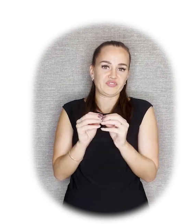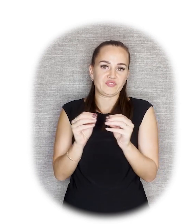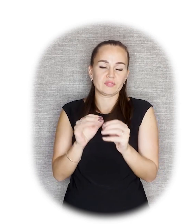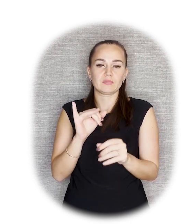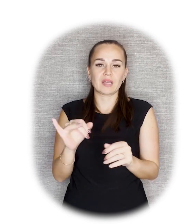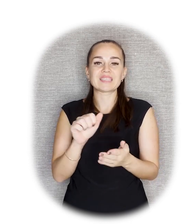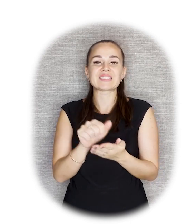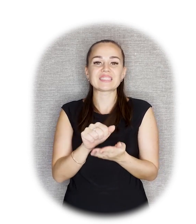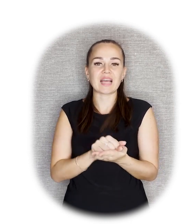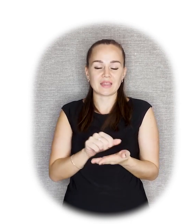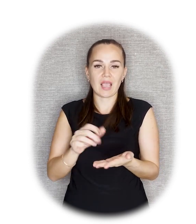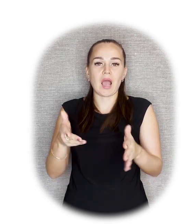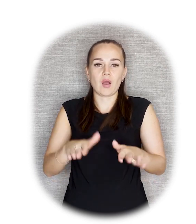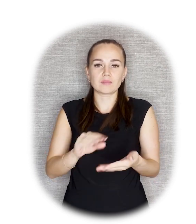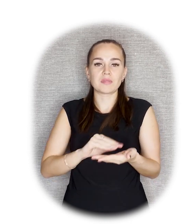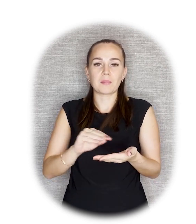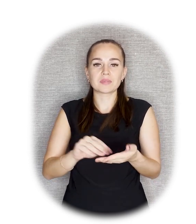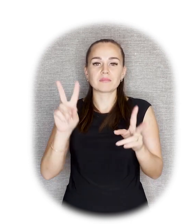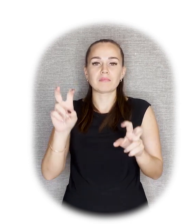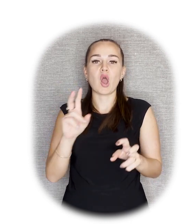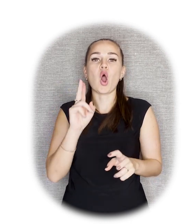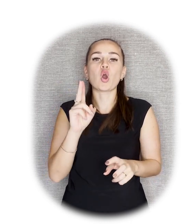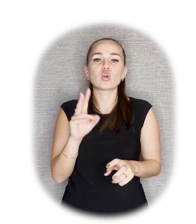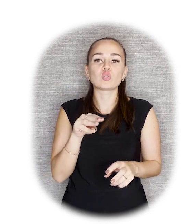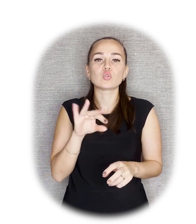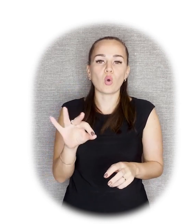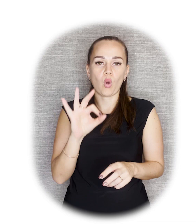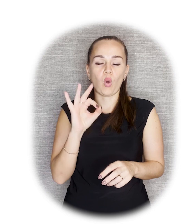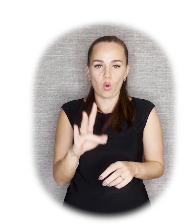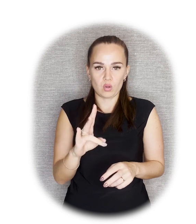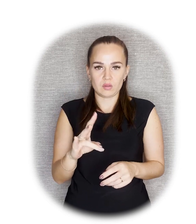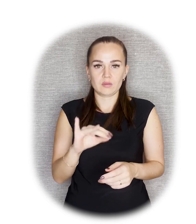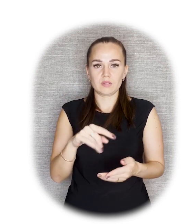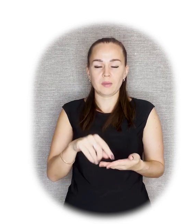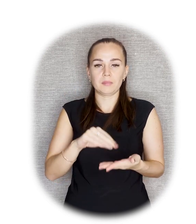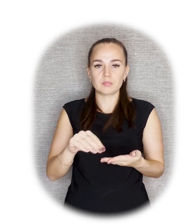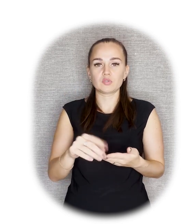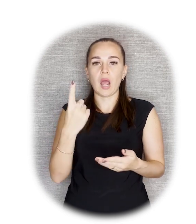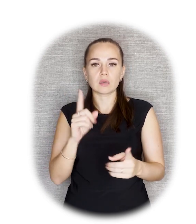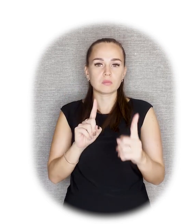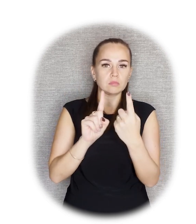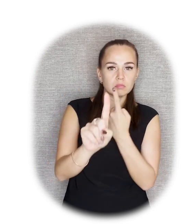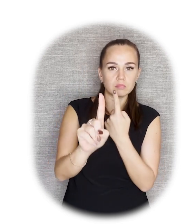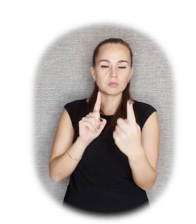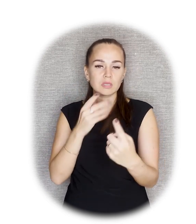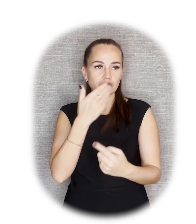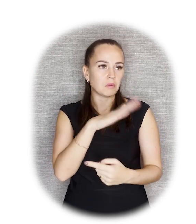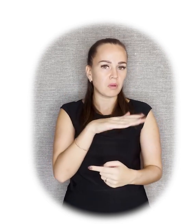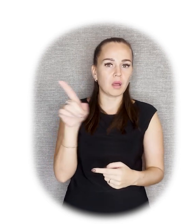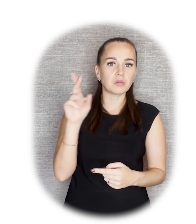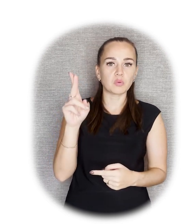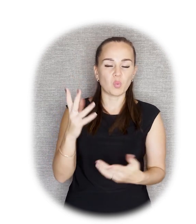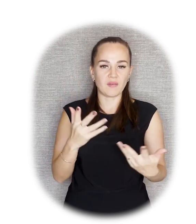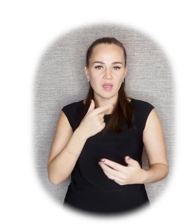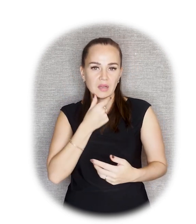он?», где журналист приводит такой диалог на улице, что один прохожий спрашивает другого, кто это? Тут отвечает, наверное, Ленин. «Да нет, наверное,